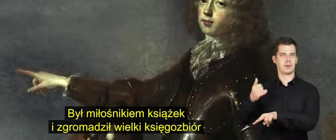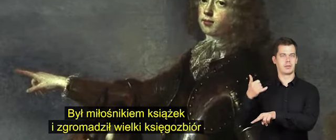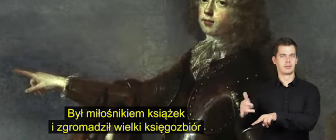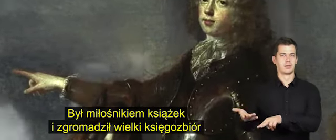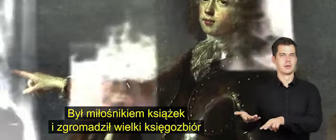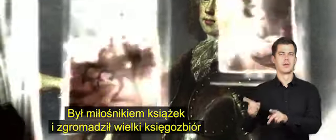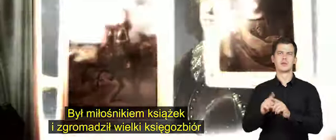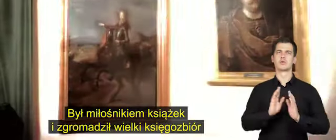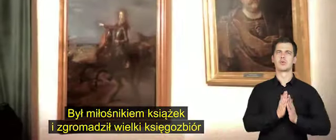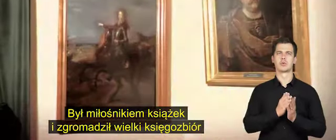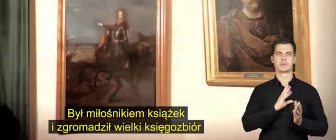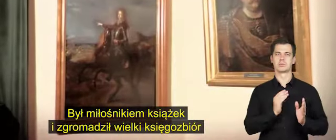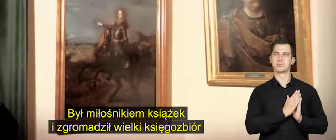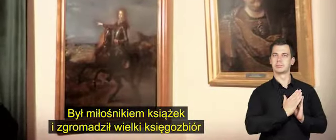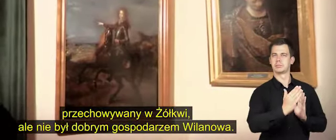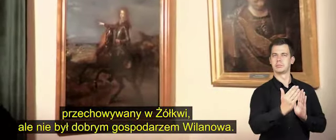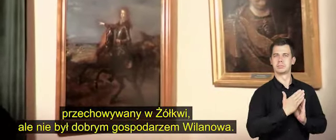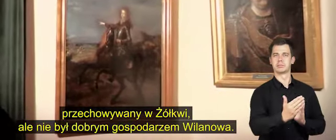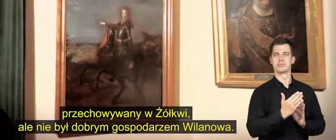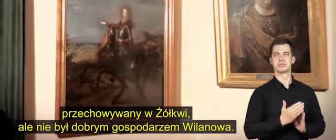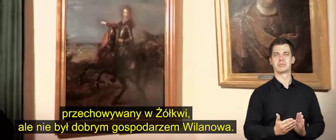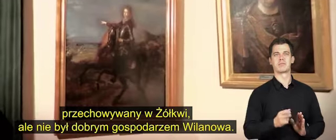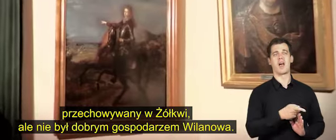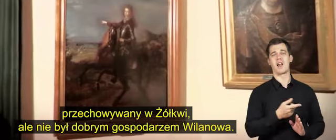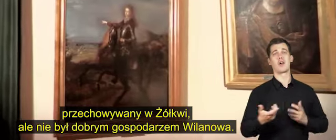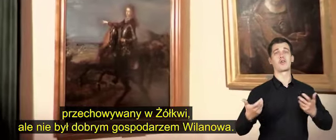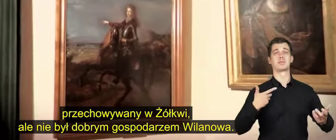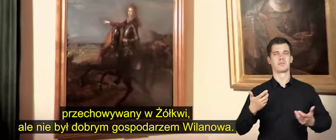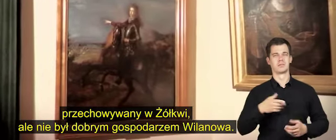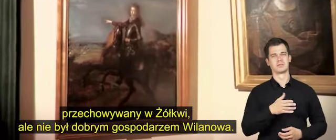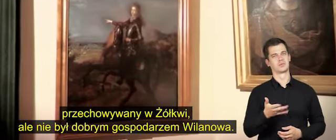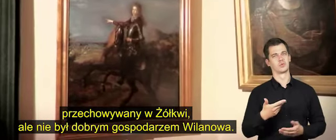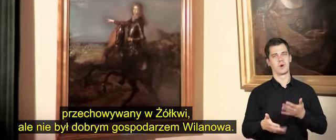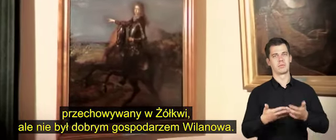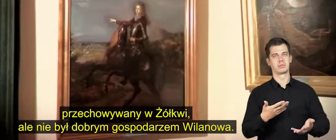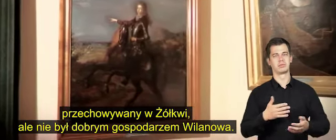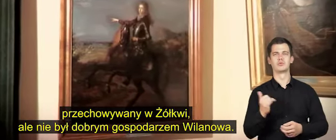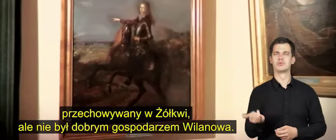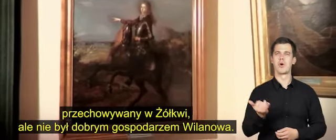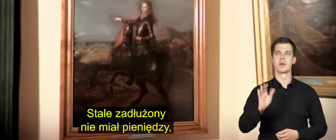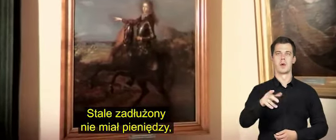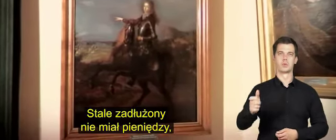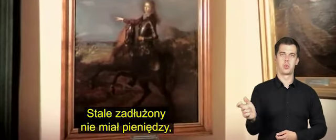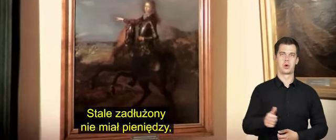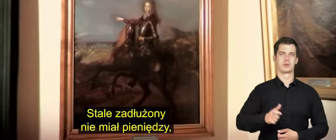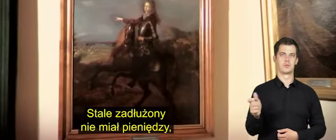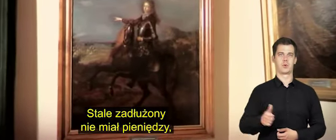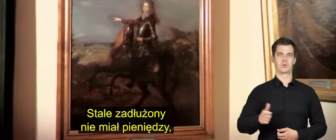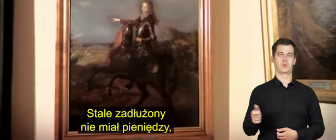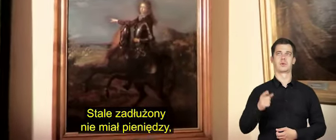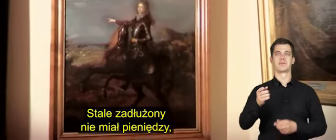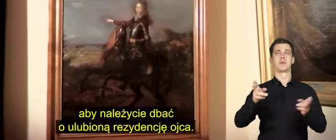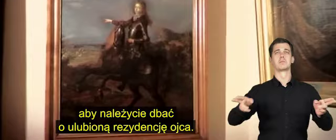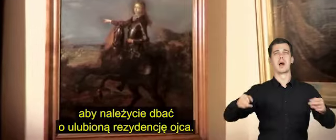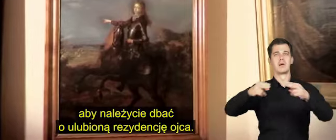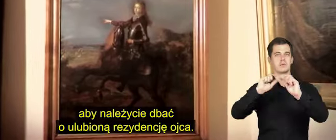miłośnikiem książek i zgromadził wielki księgozbiór, przechowywany w żółkwi, ale nie był dobrym gospodarzem Wilanowa. Stale zadłużony nie